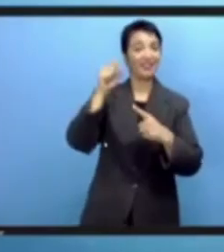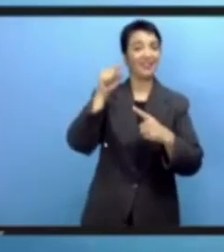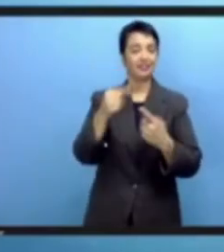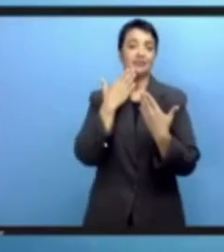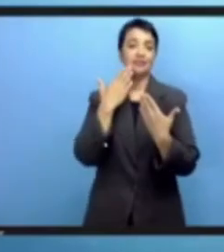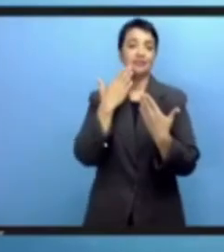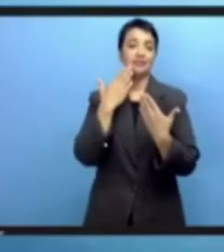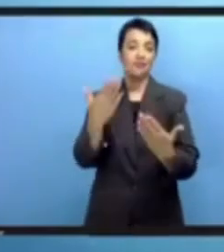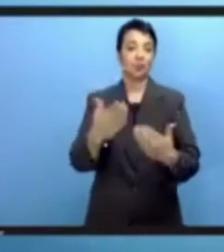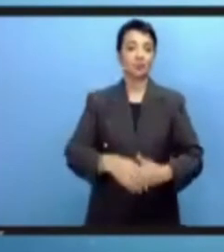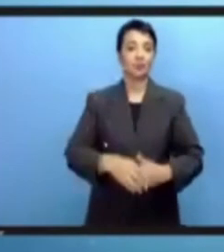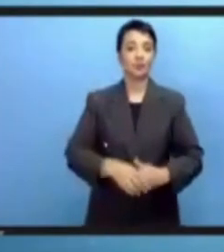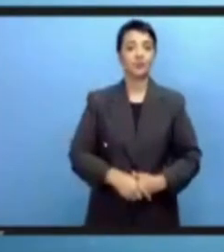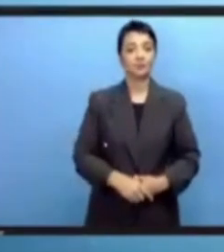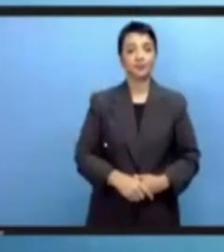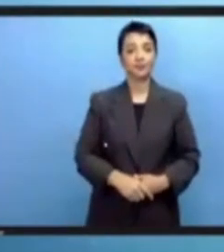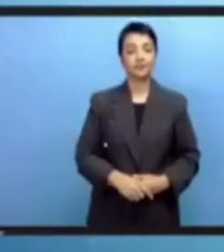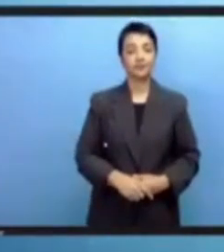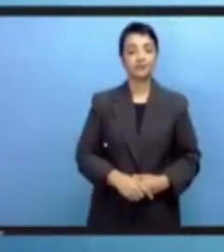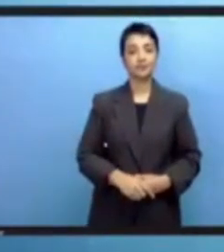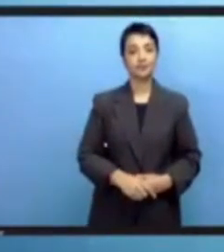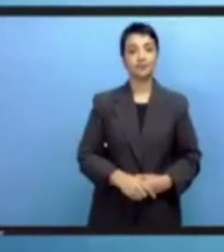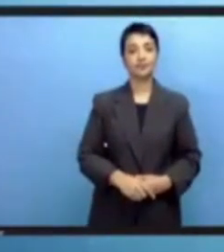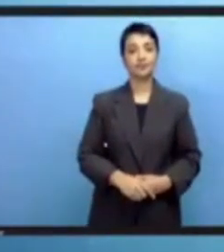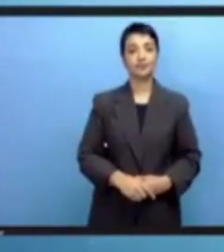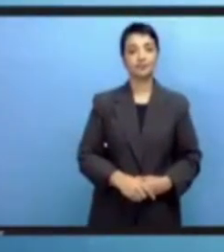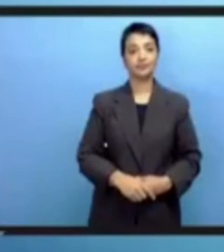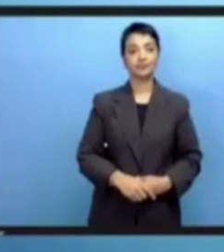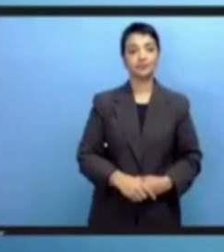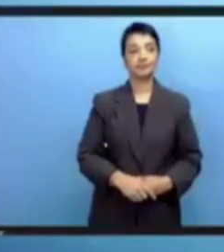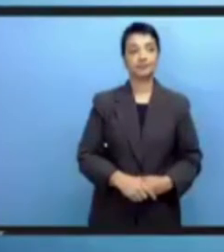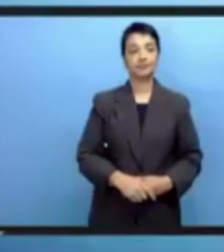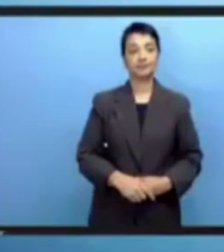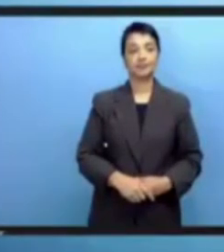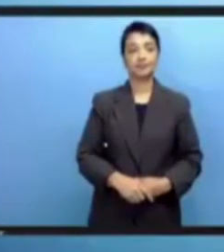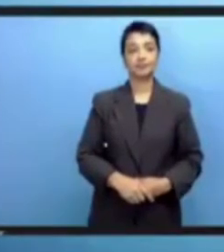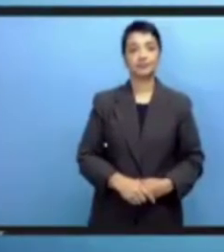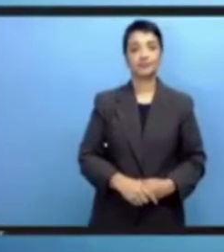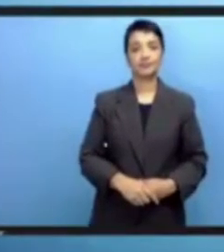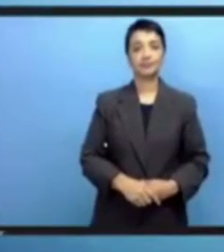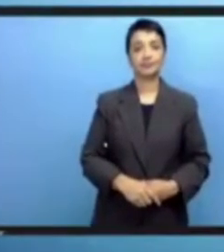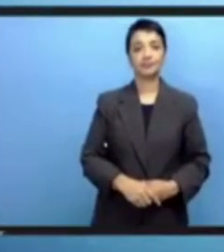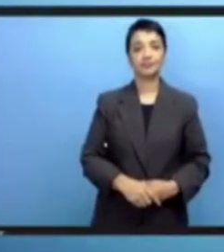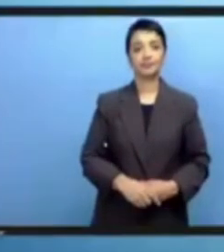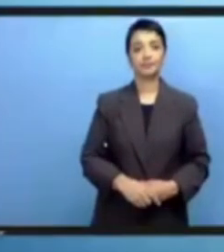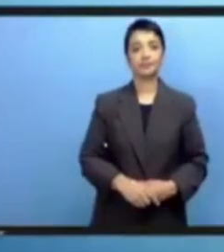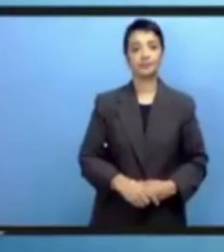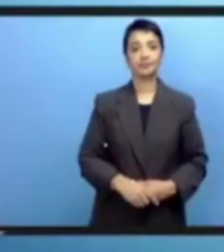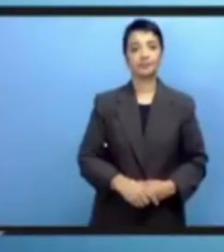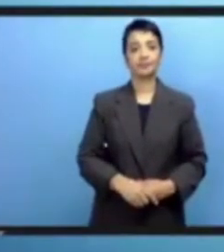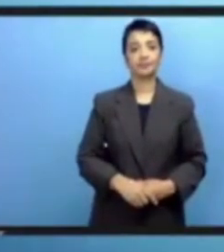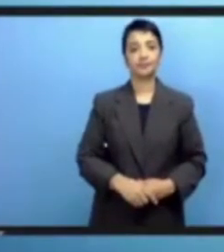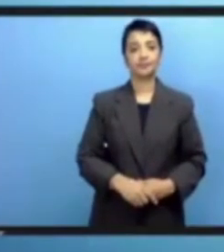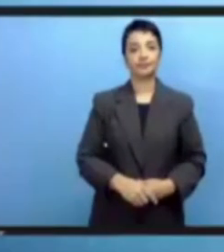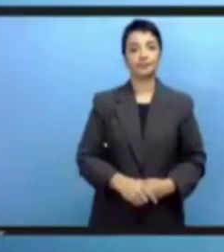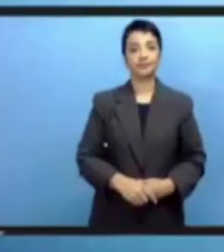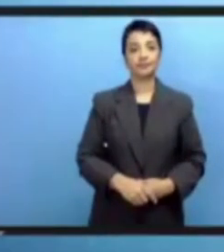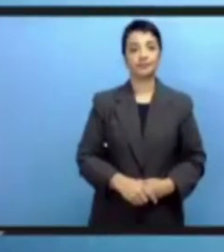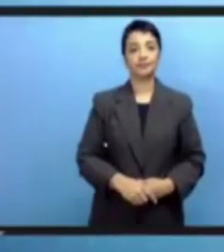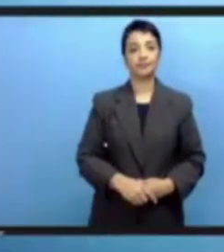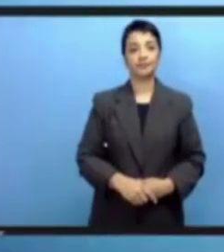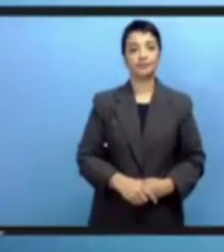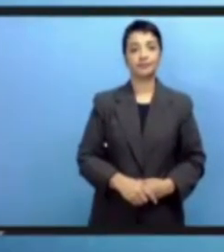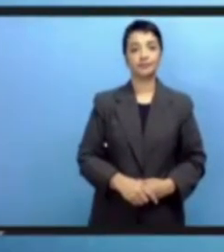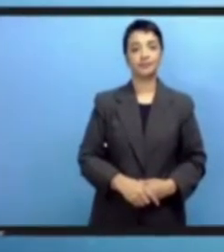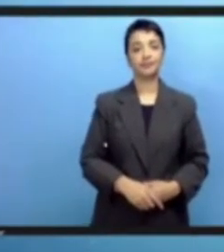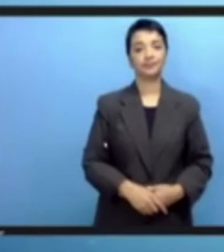المستقبل الذي نصب إليه وتشدد المترجمة على أن نص المتحدثة